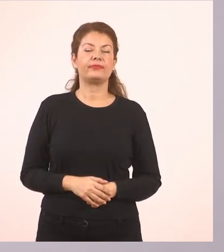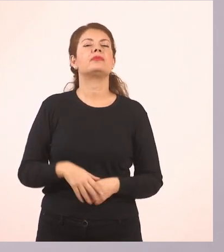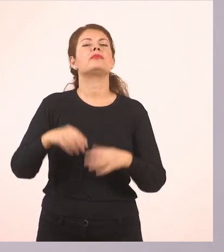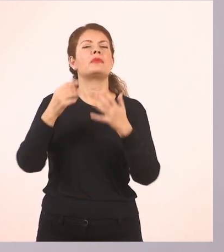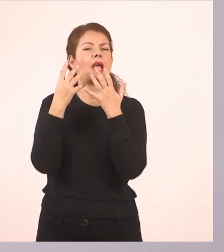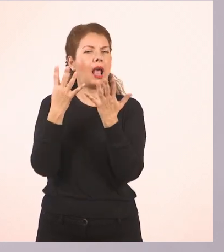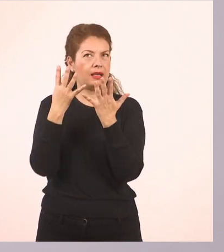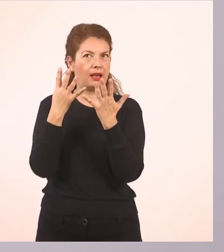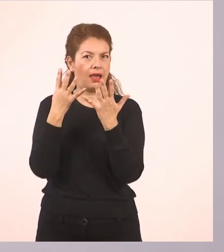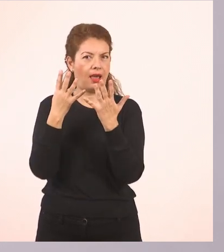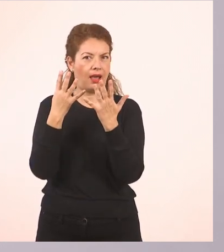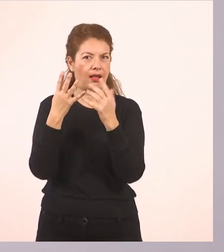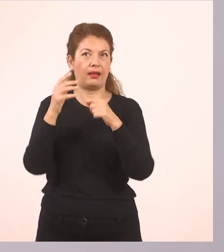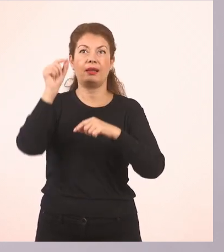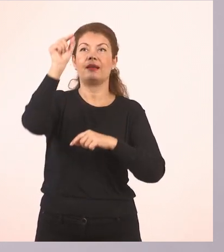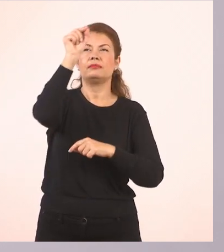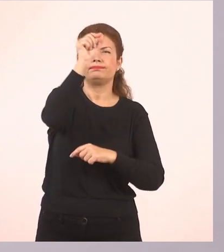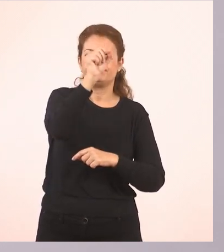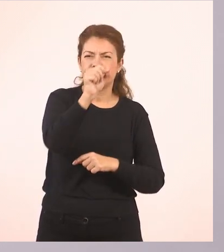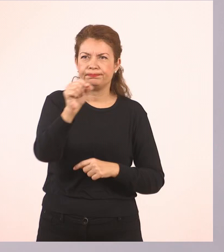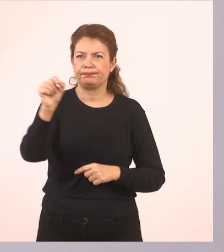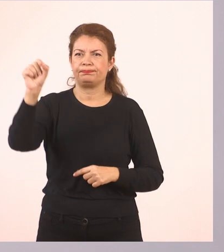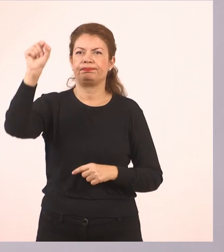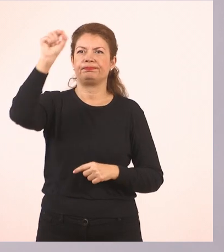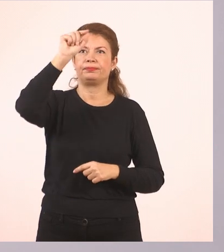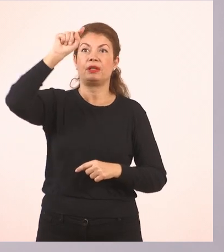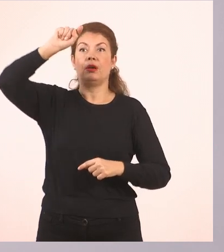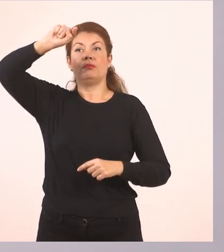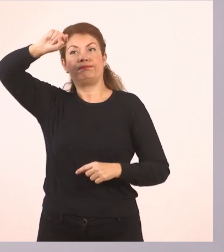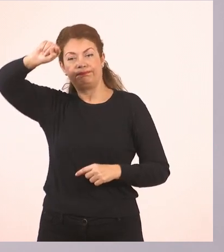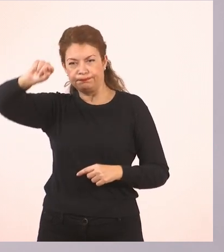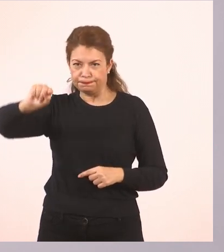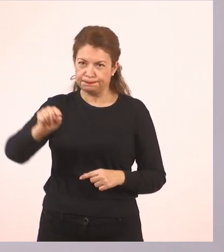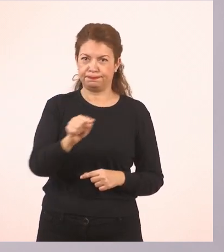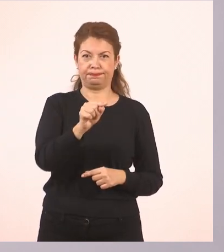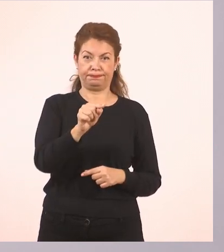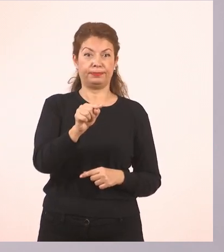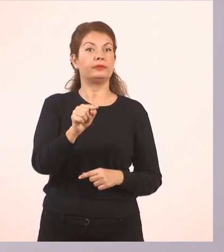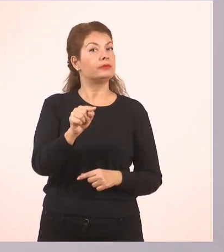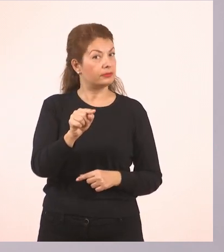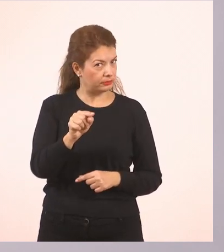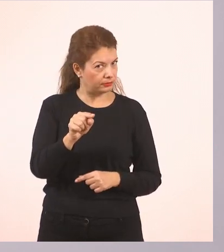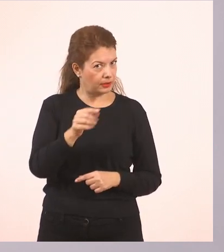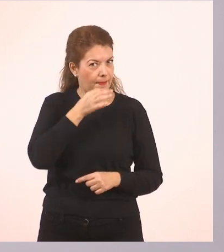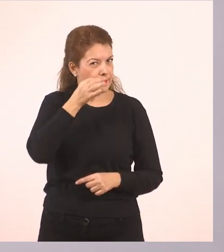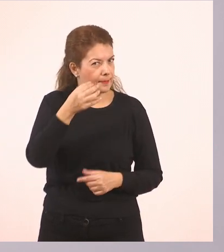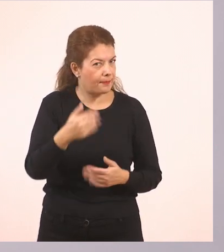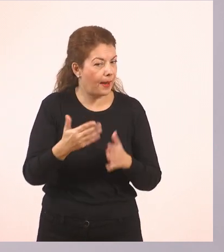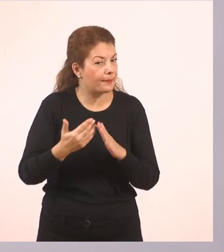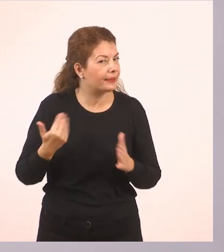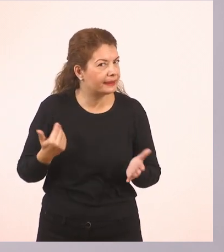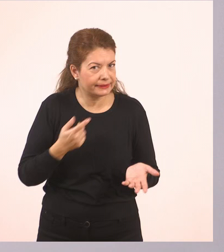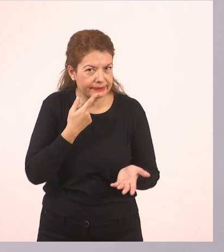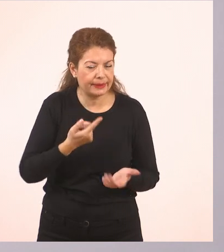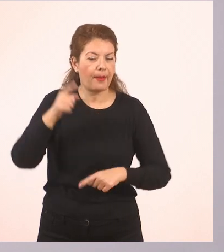Κυκλάκι στο πάνω μέρος της γραμμής για το 9. Και κοιλίτσα που κατεβαίνει. Σου έχω πει ότι αυτό μπορείς να το